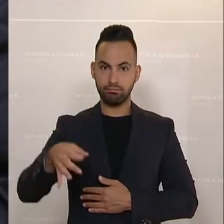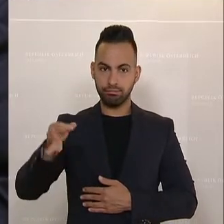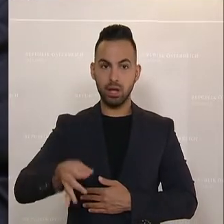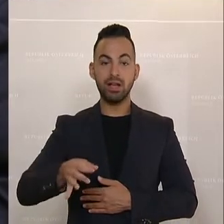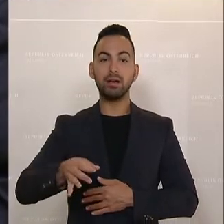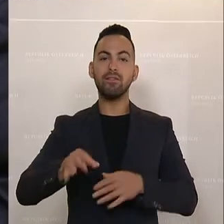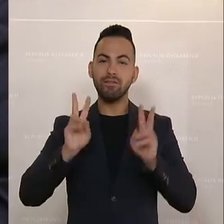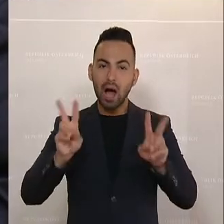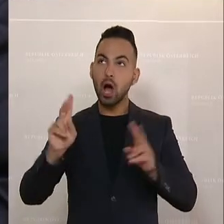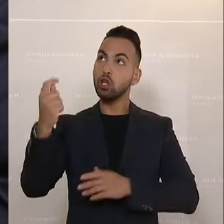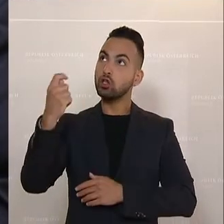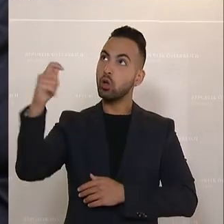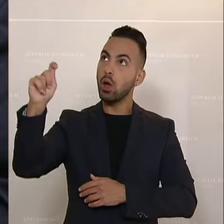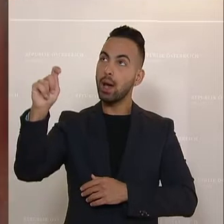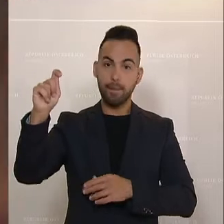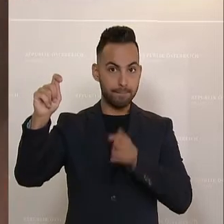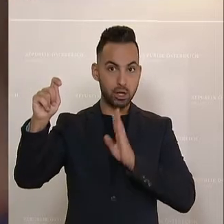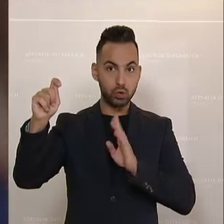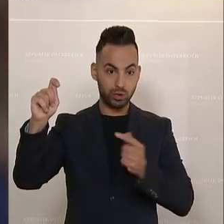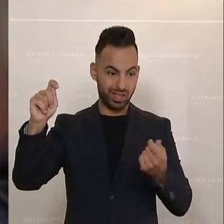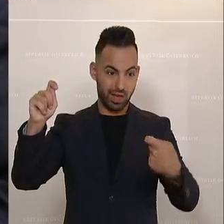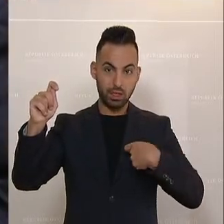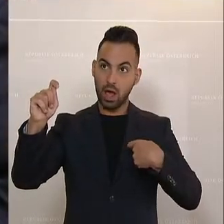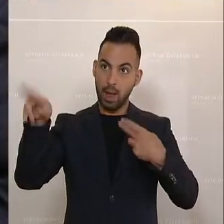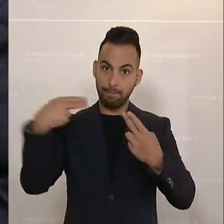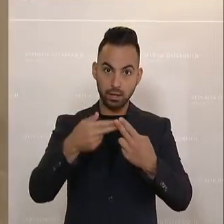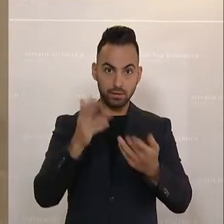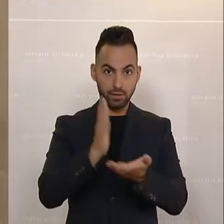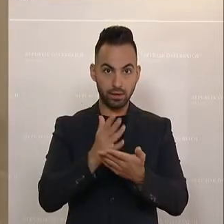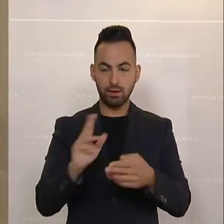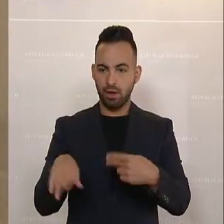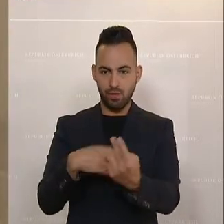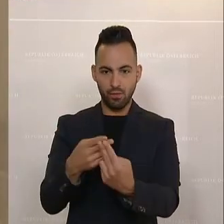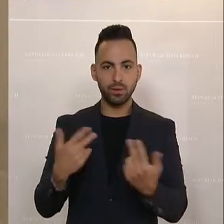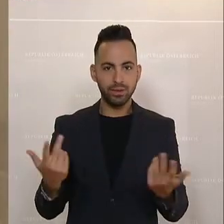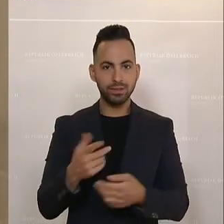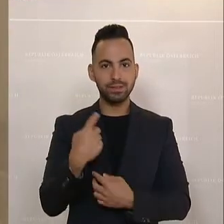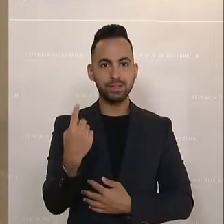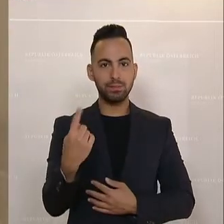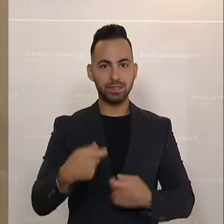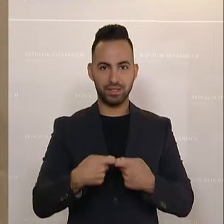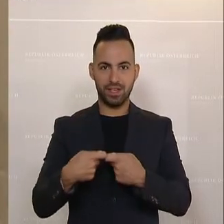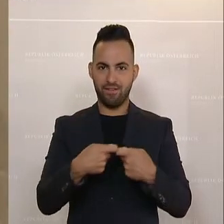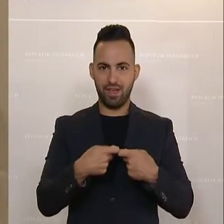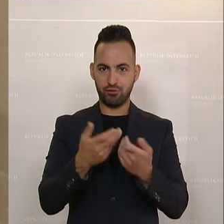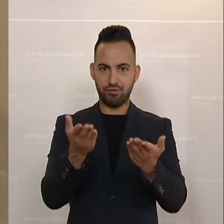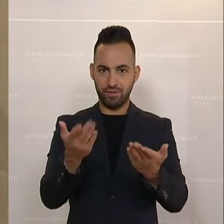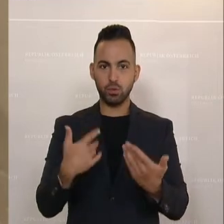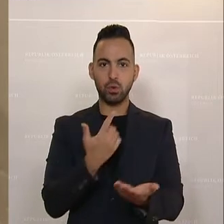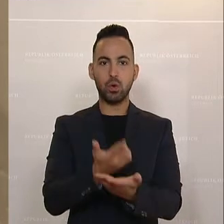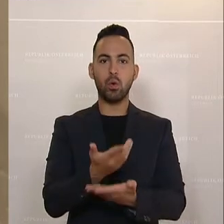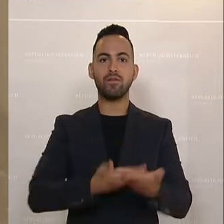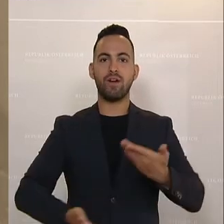Teuerung abgelten wird bei den PensionistInnen in Österreich? Naja, Sie wissen als Gewerkschafter und Lohnverhandler,